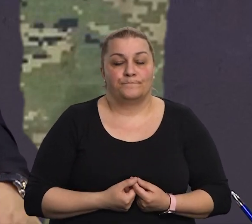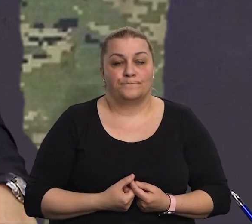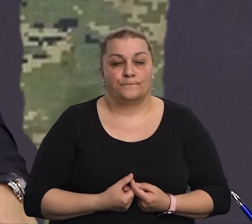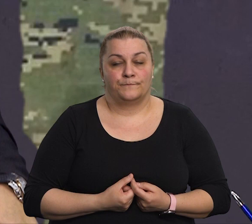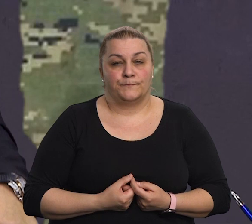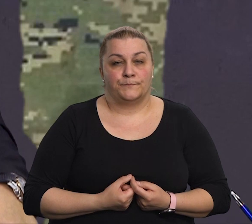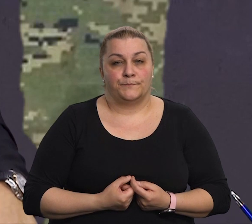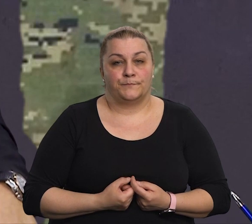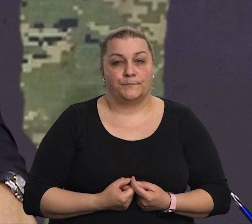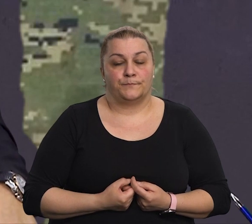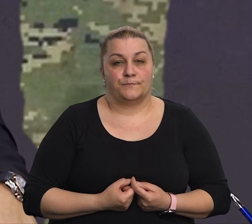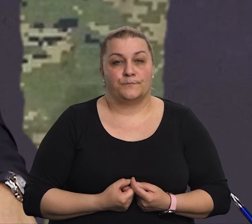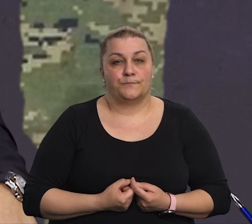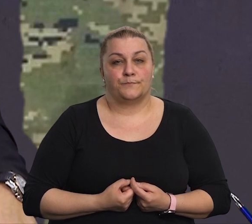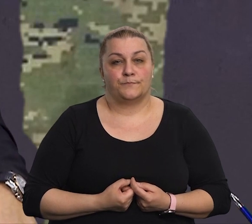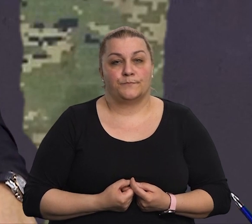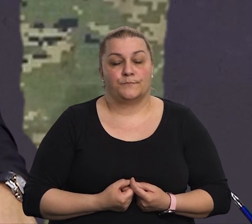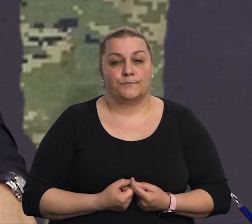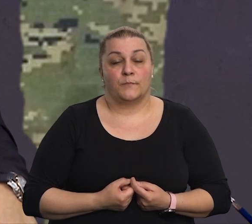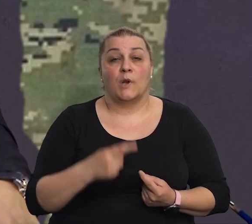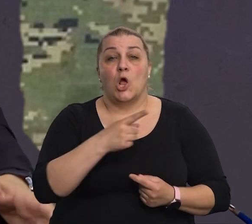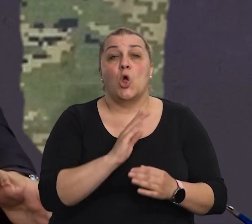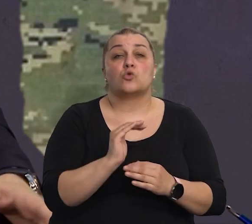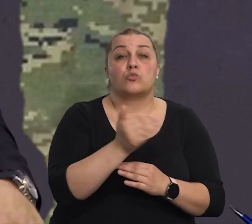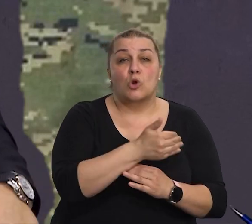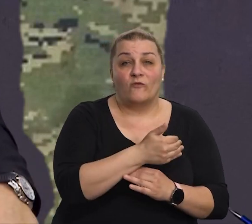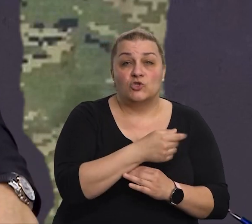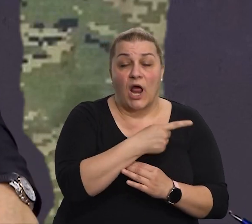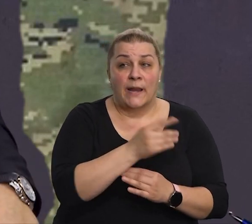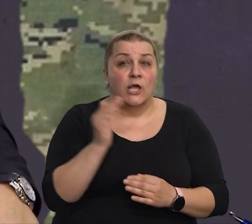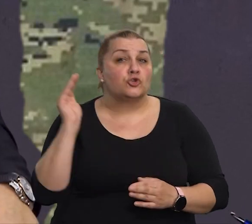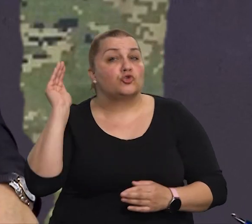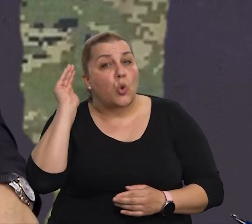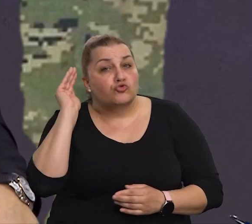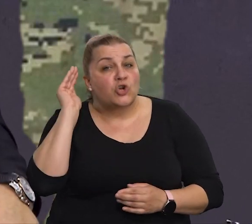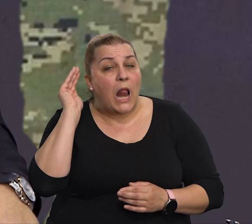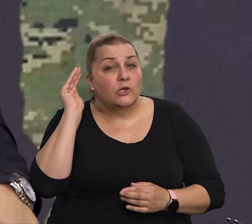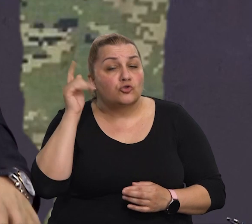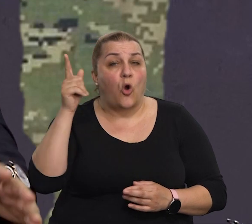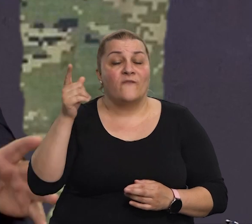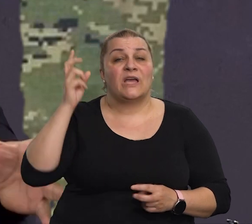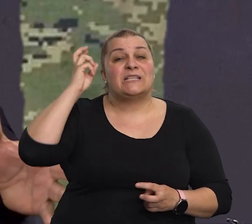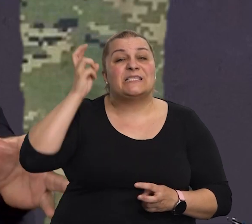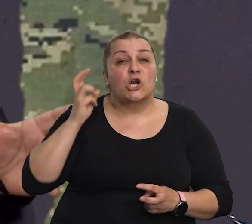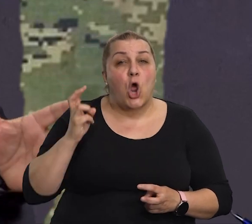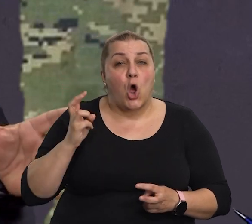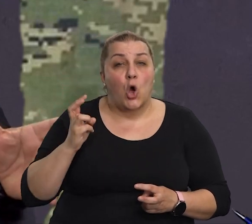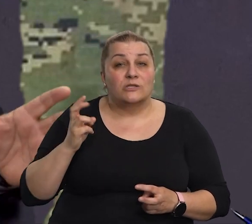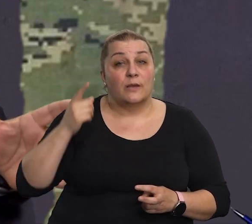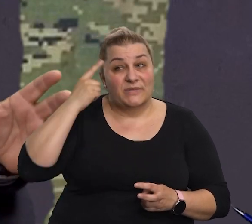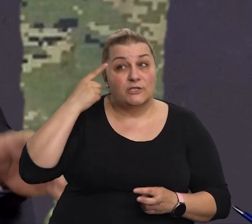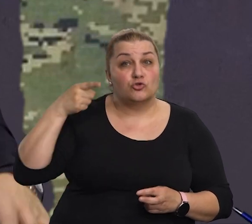tih Dubročani su, slušali su te crnogorske, tamo, misleći da su tu doista